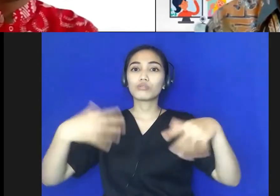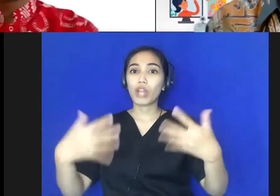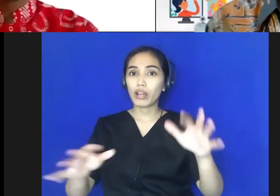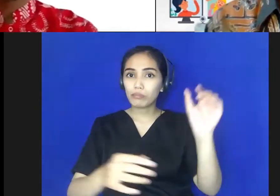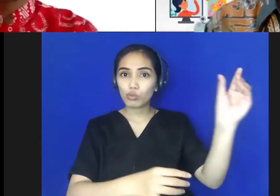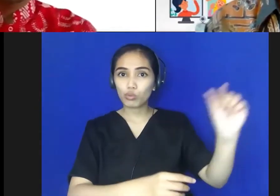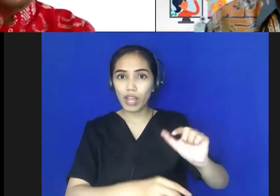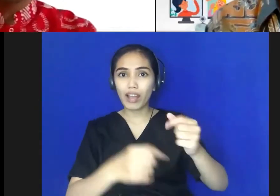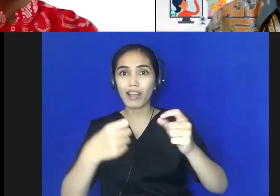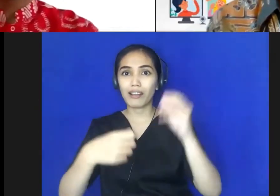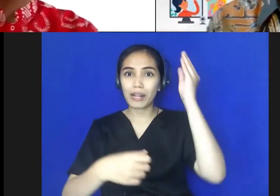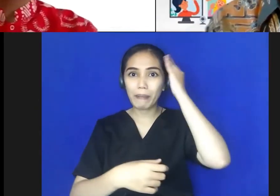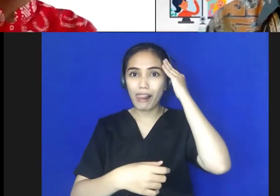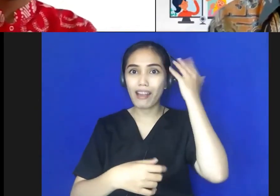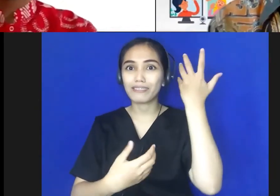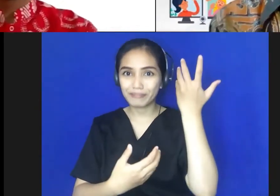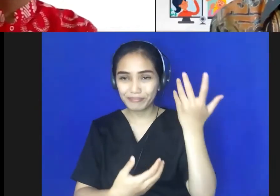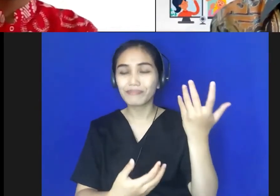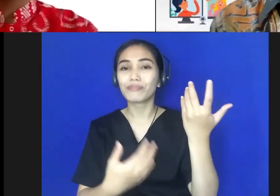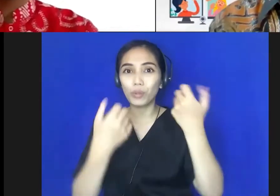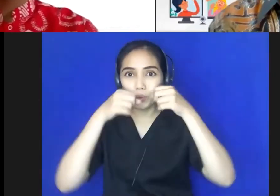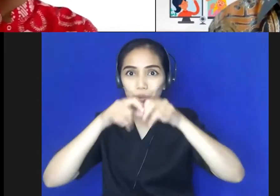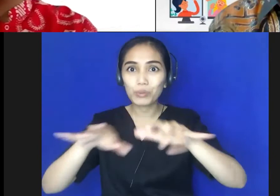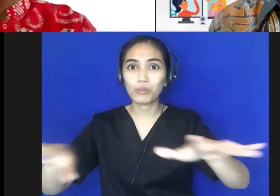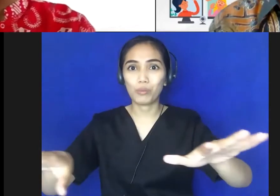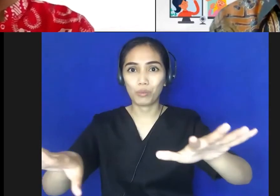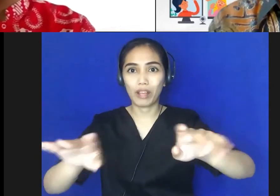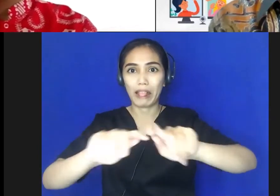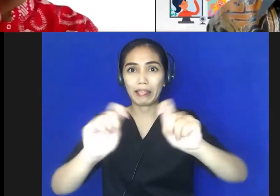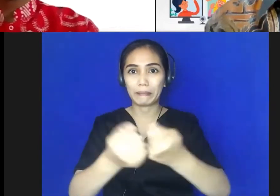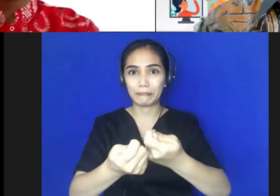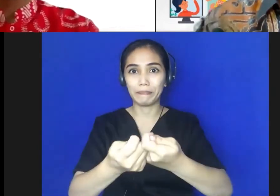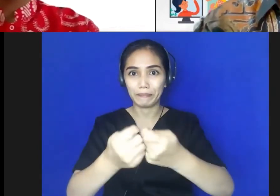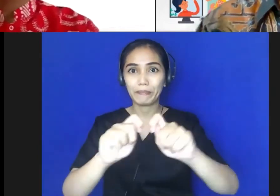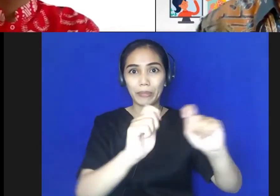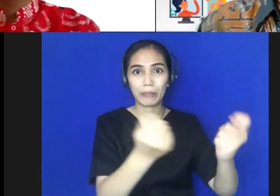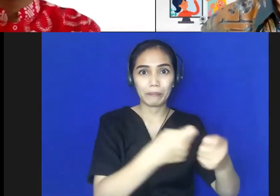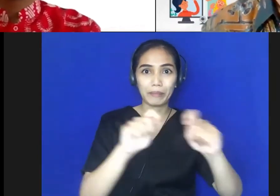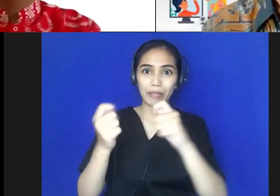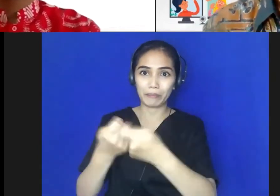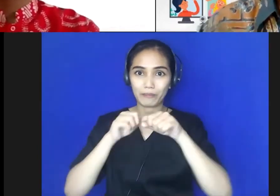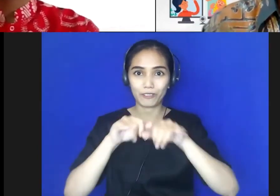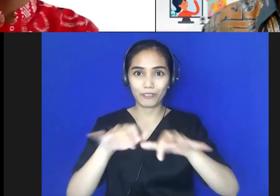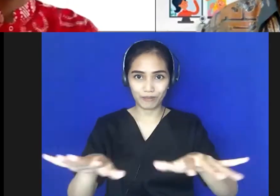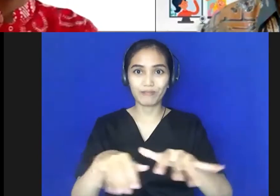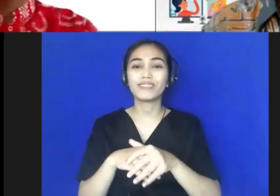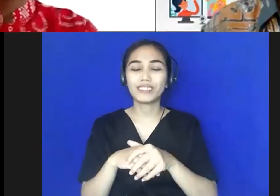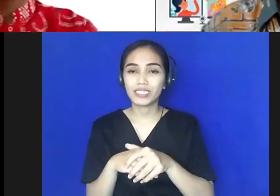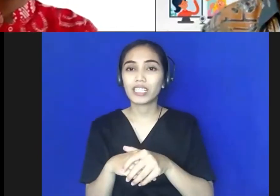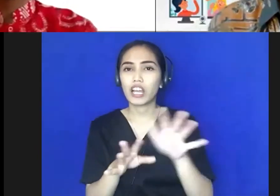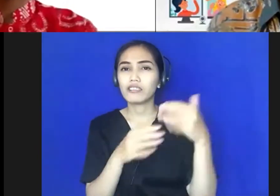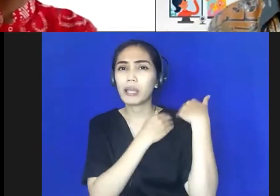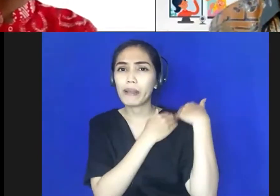langsung disebar kepada semua tim, karena kangen katanya ketemu Prof. Dan jabatan sekarang